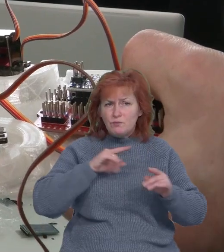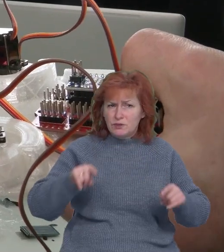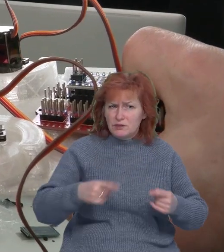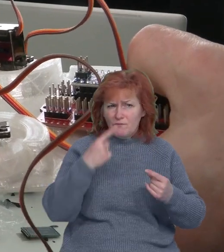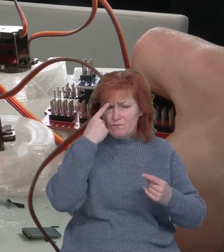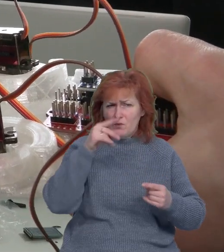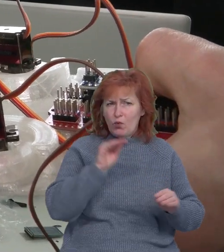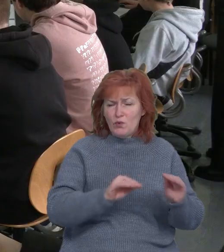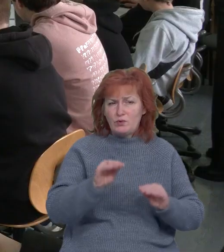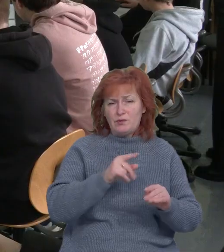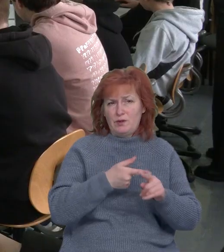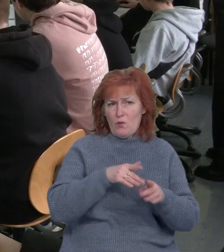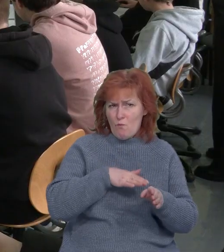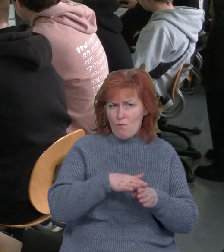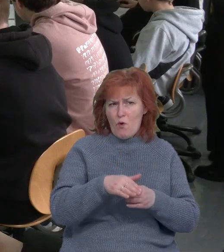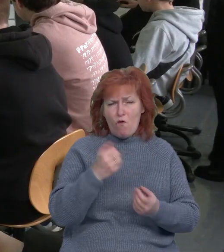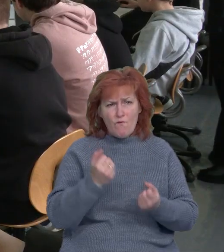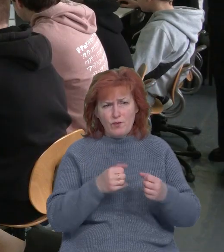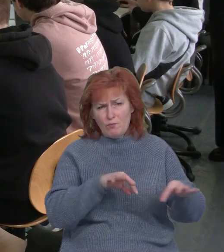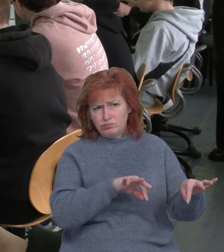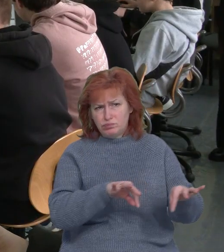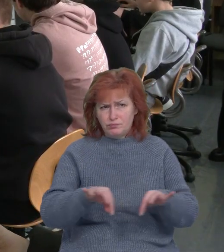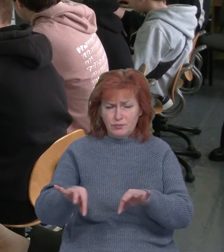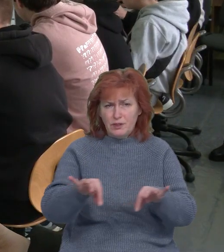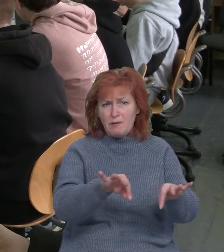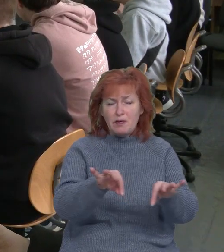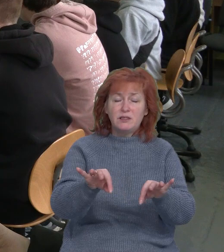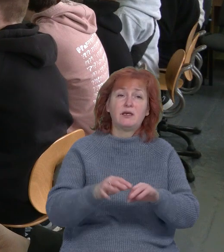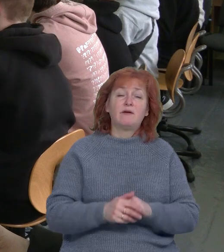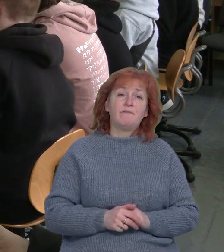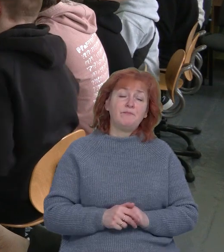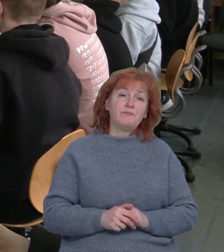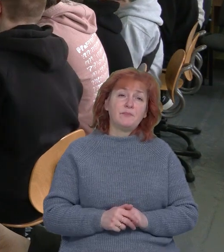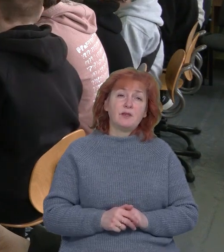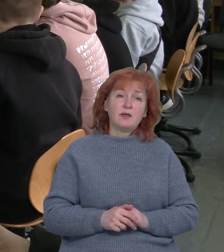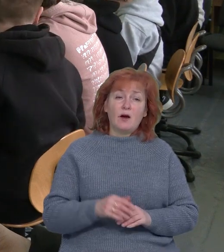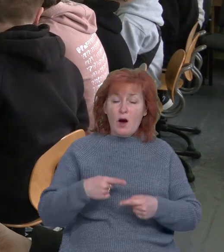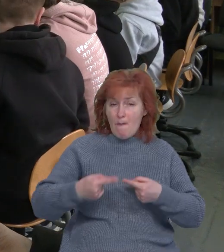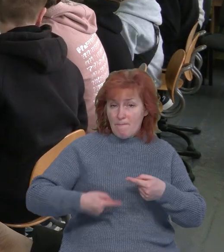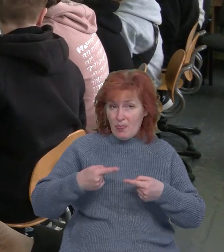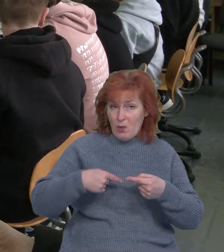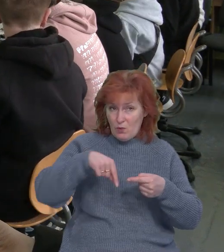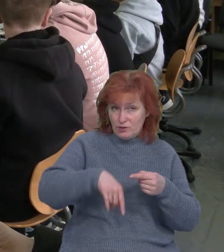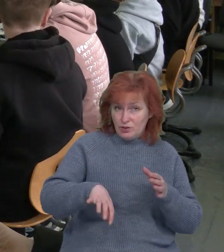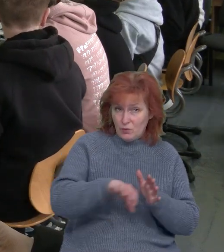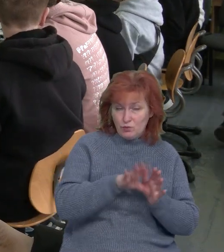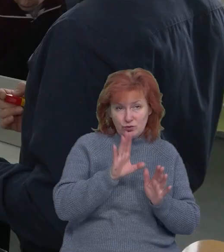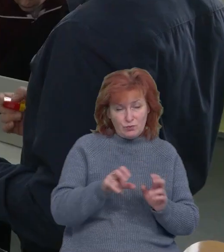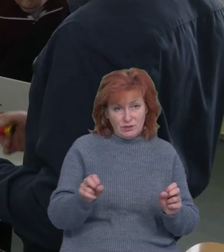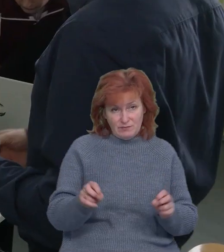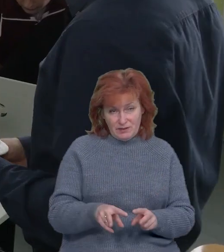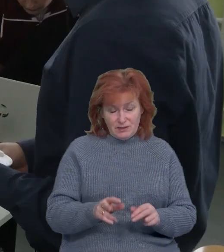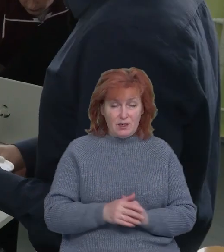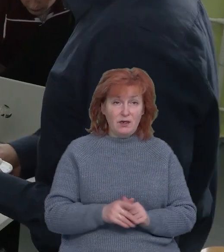яка буде повноприводною. Модель буде сама 3D-принтер, а моторчик вже буде спеціальний.